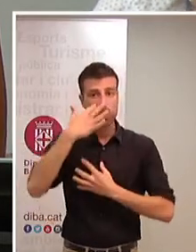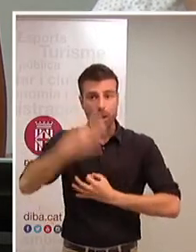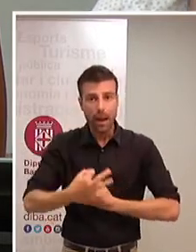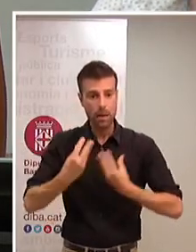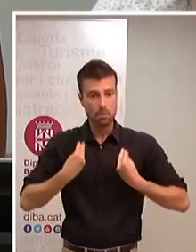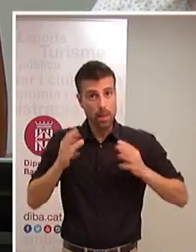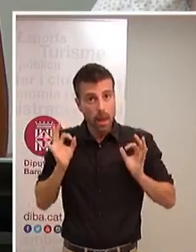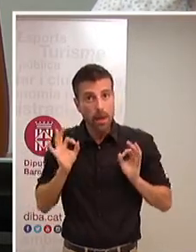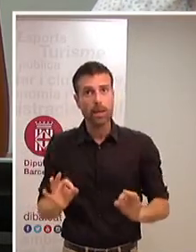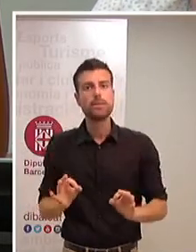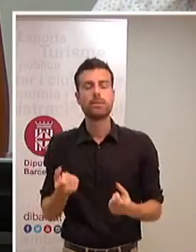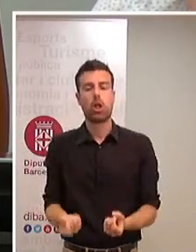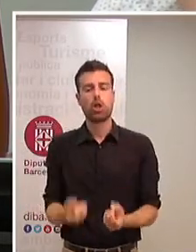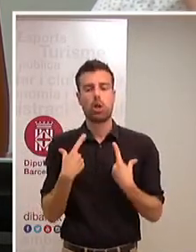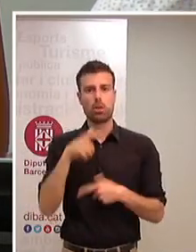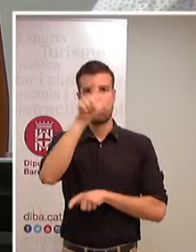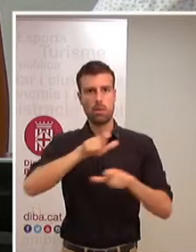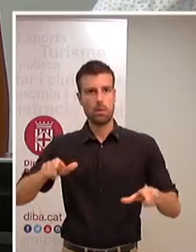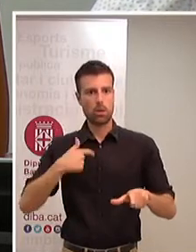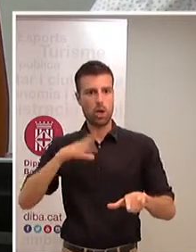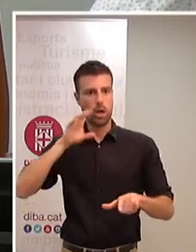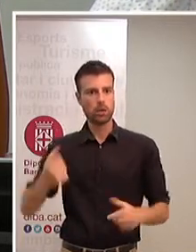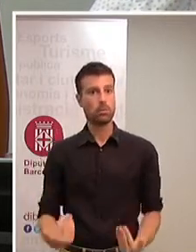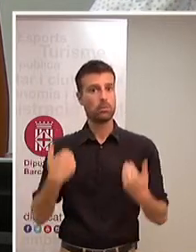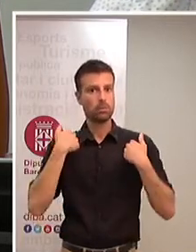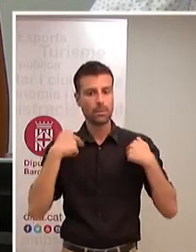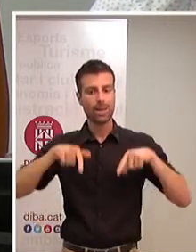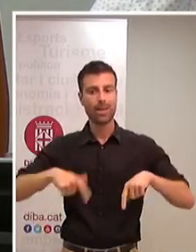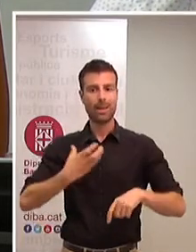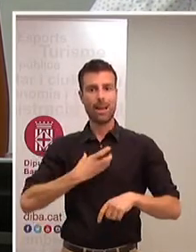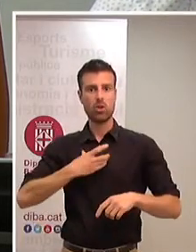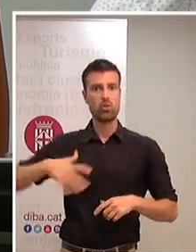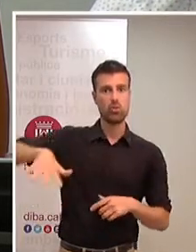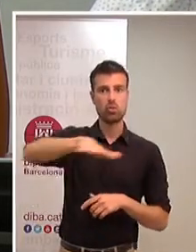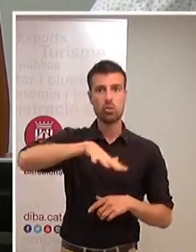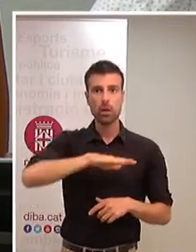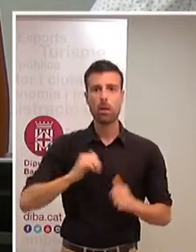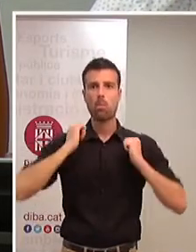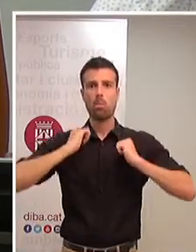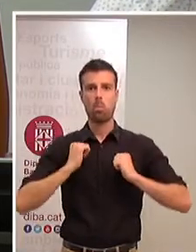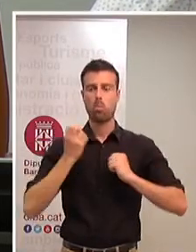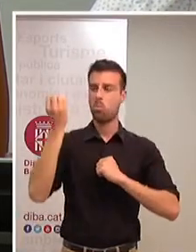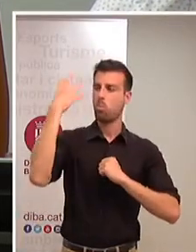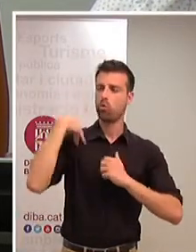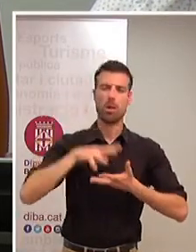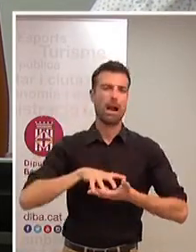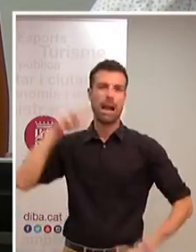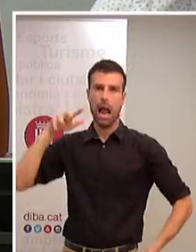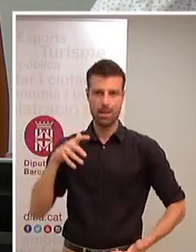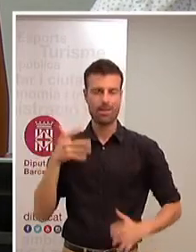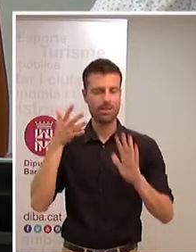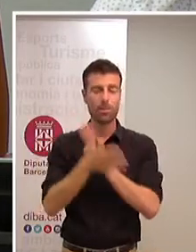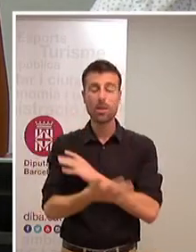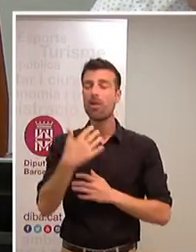propera ens dona als que hem estat governants d'aquest món local una motxilla molt gran perquè hem pogut